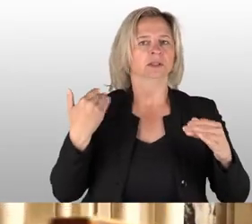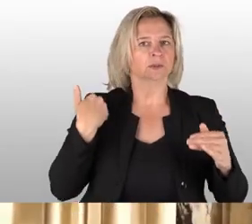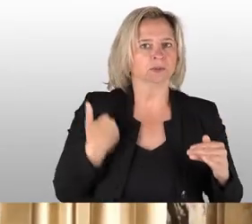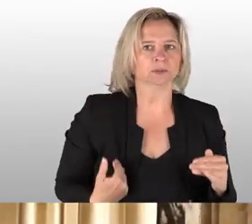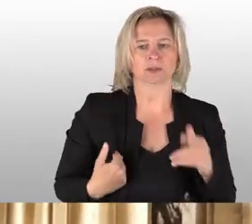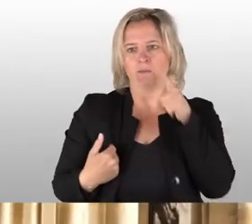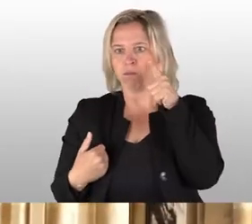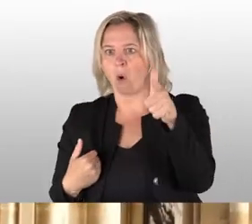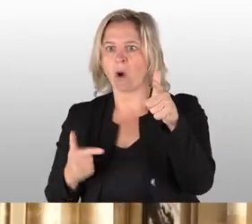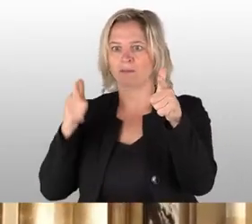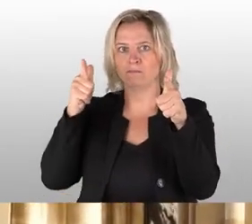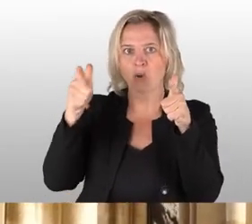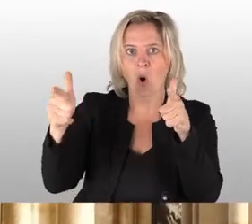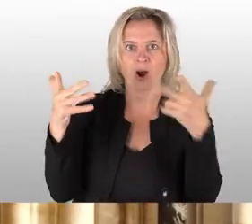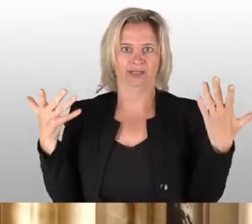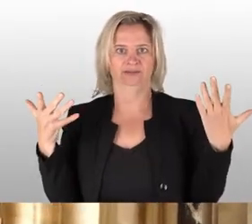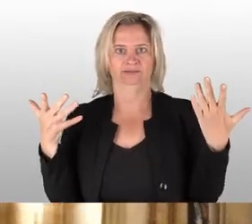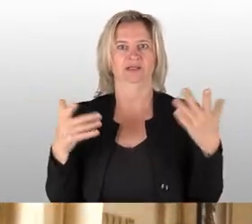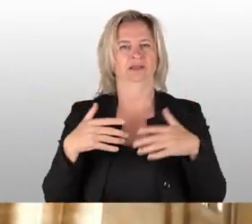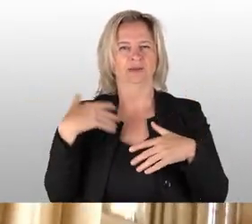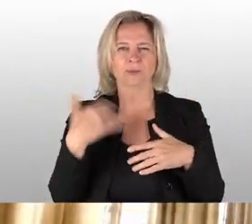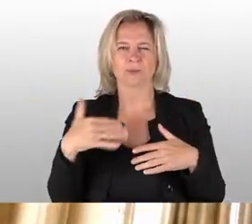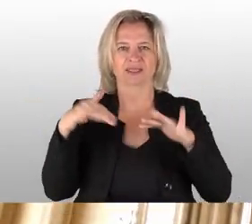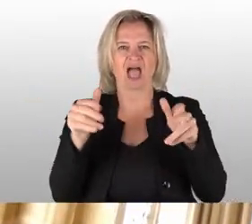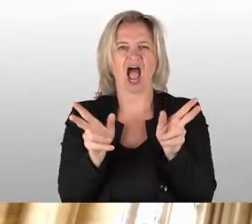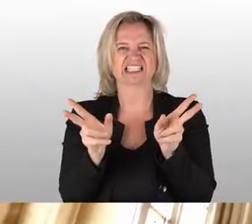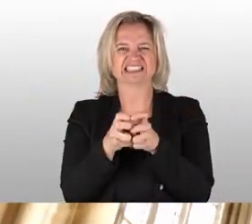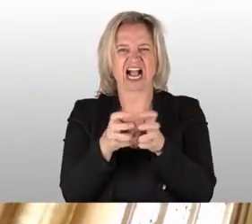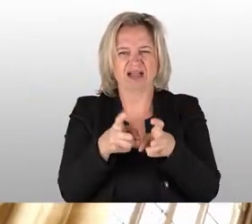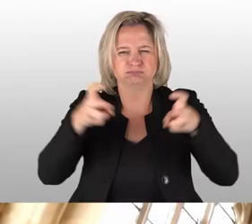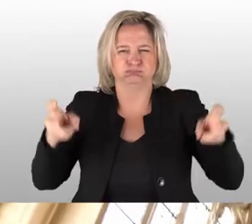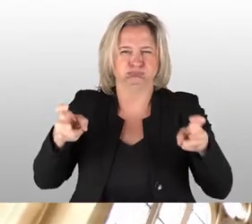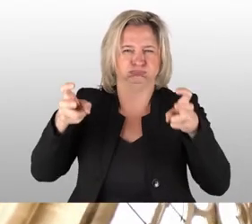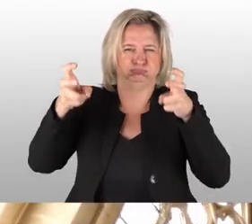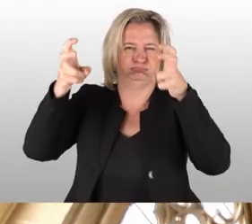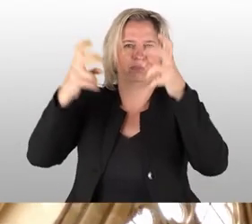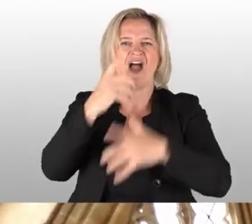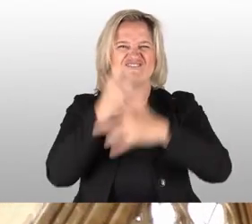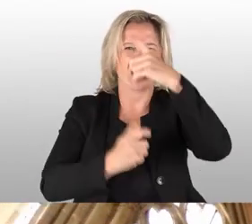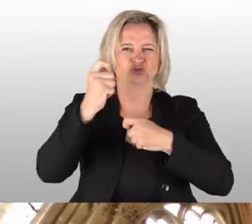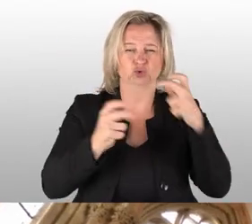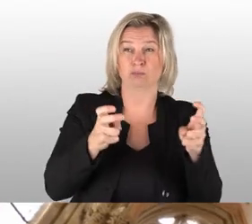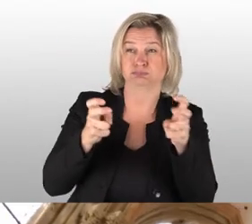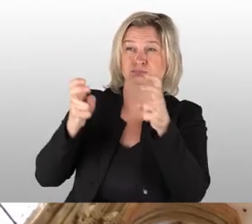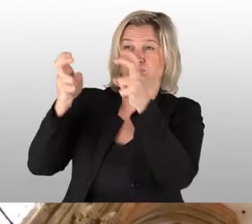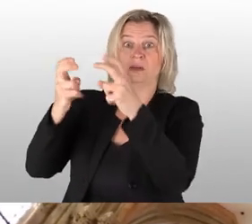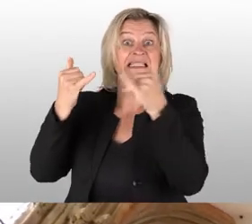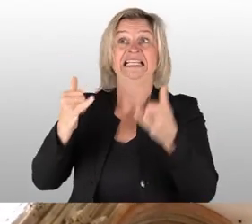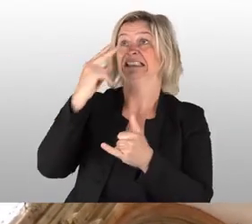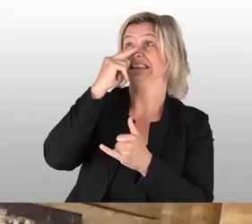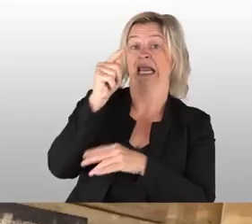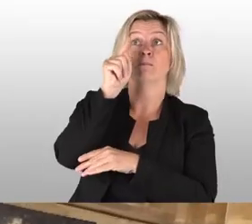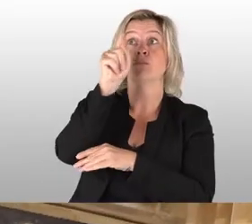rechts. Dann hat man sie mit großen Zangen und mit Flaschenzügen nach oben bewegt. Und das, was wir heute als Pünktchen sehen, das sind diese